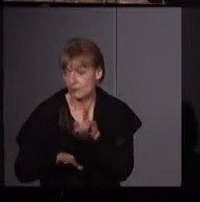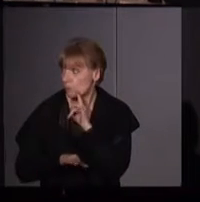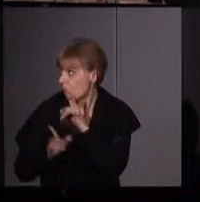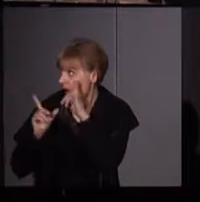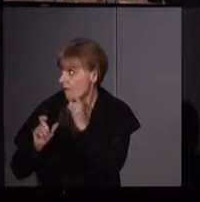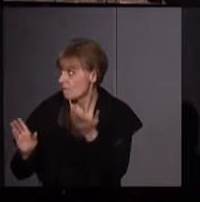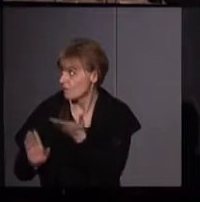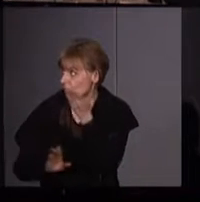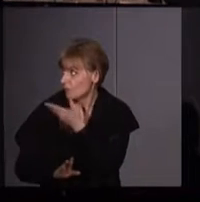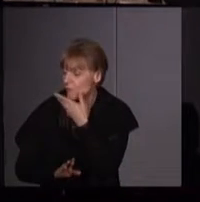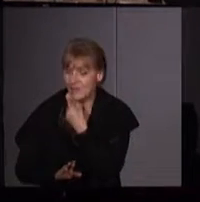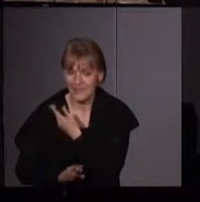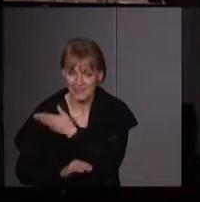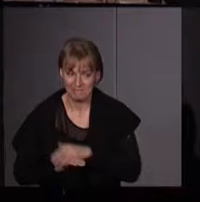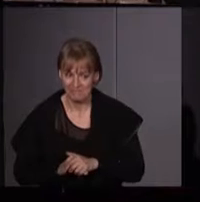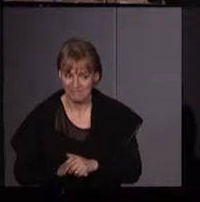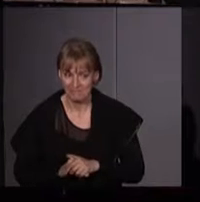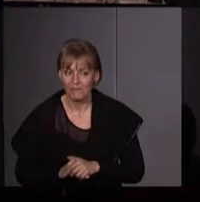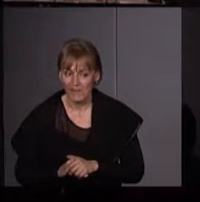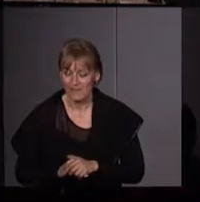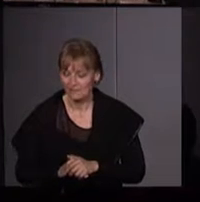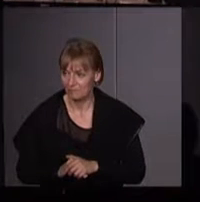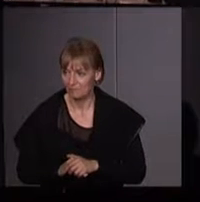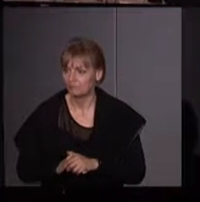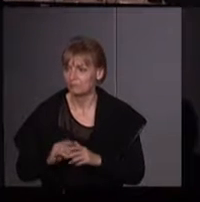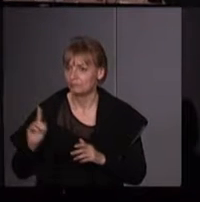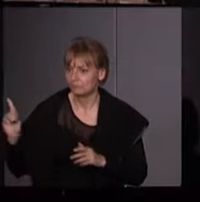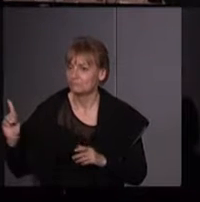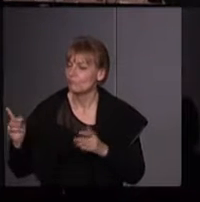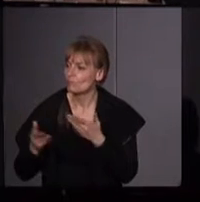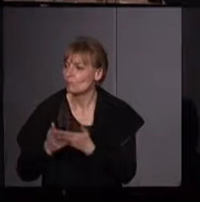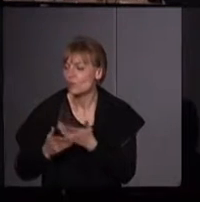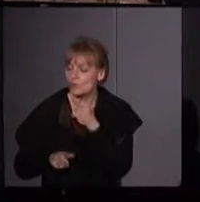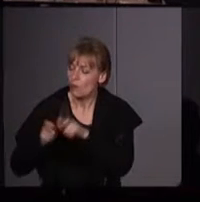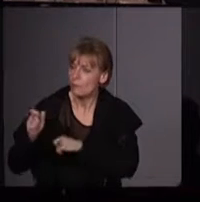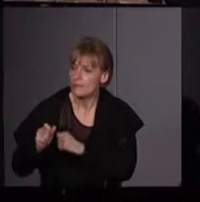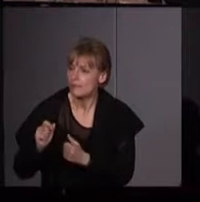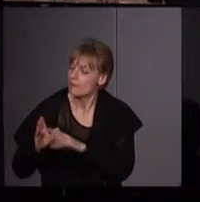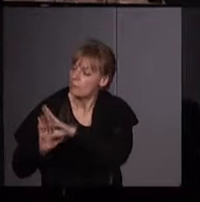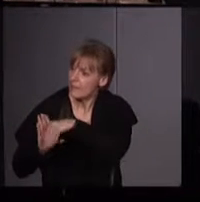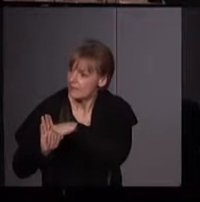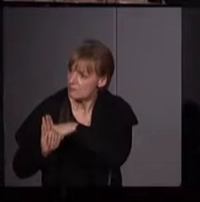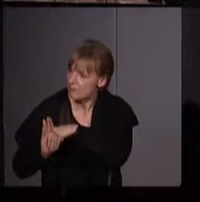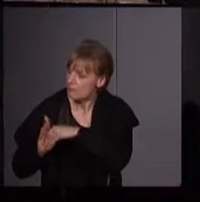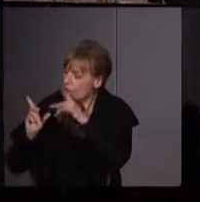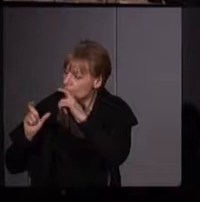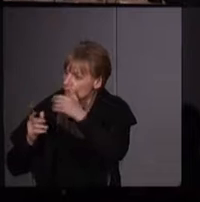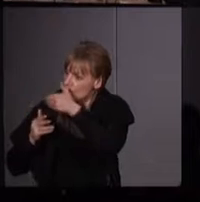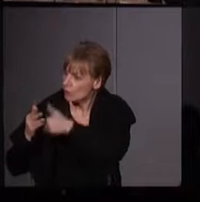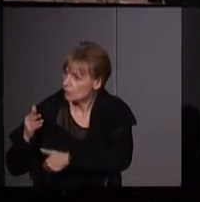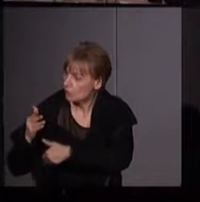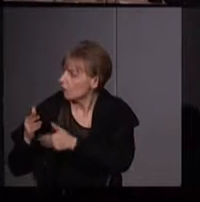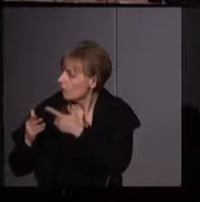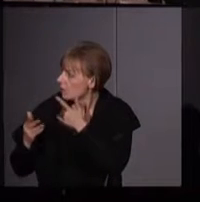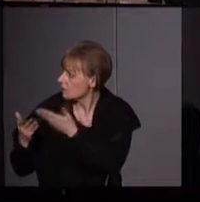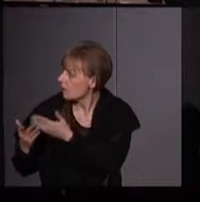photos qui ont été déposées par des participants de Greenham Common suite à une, un appel lancé par